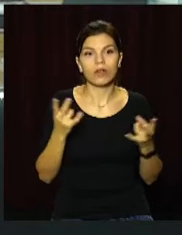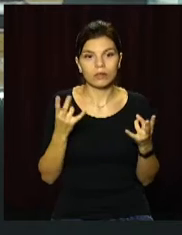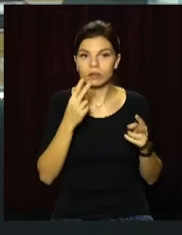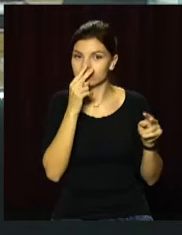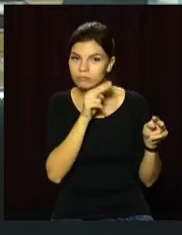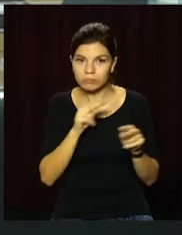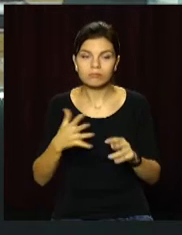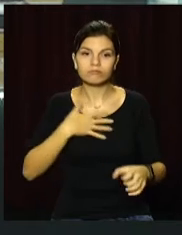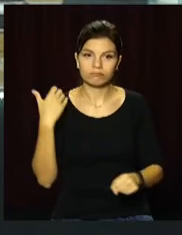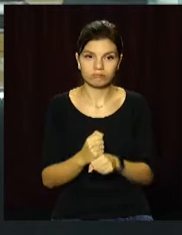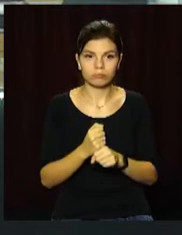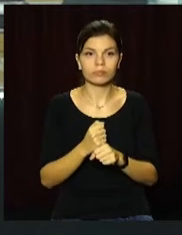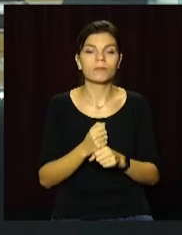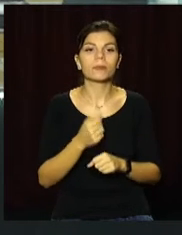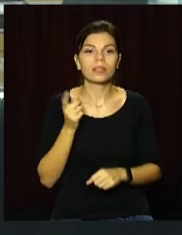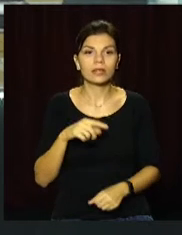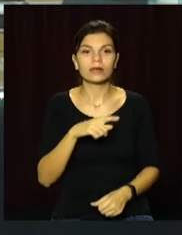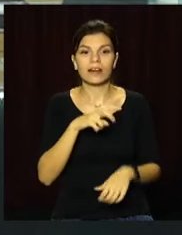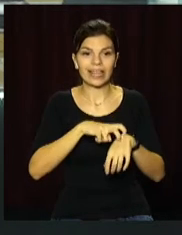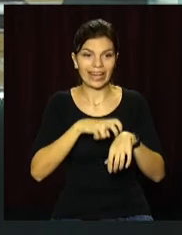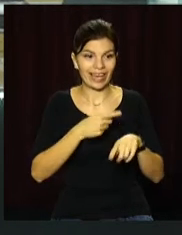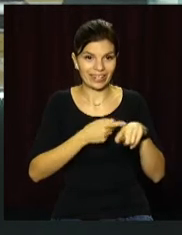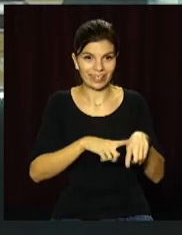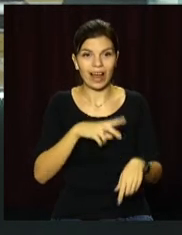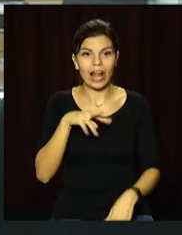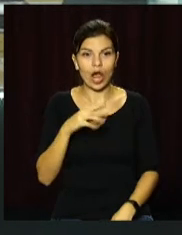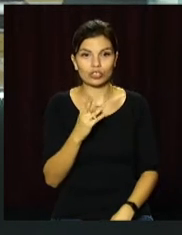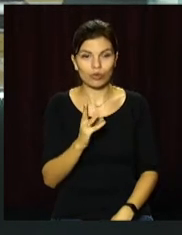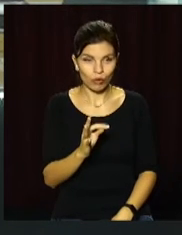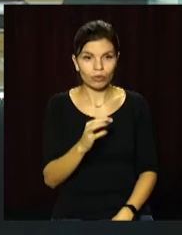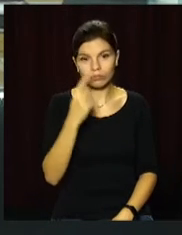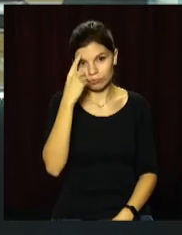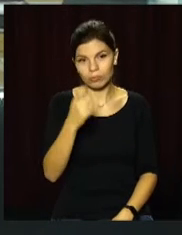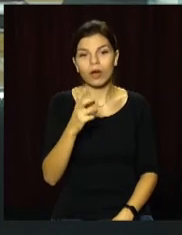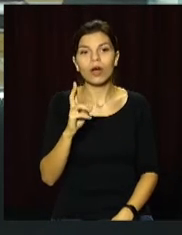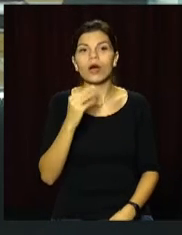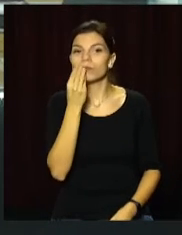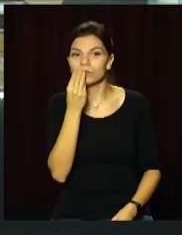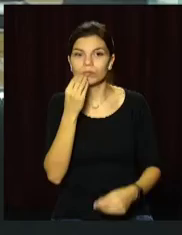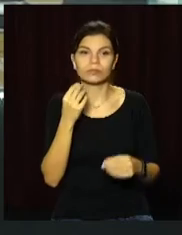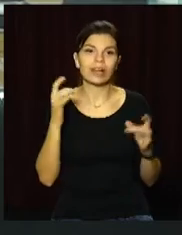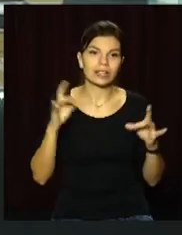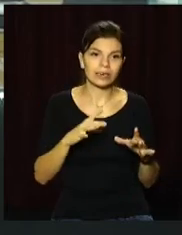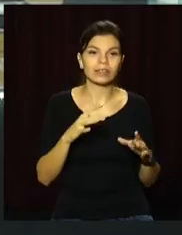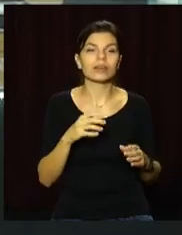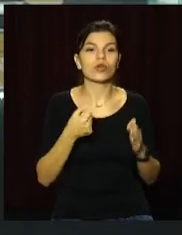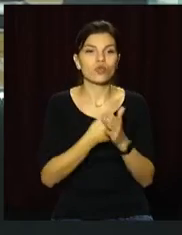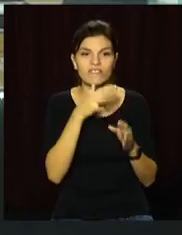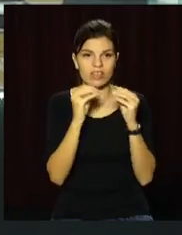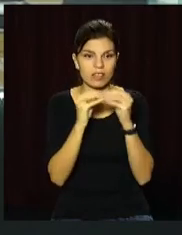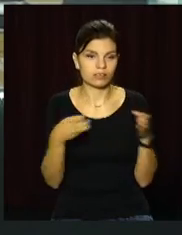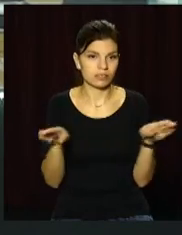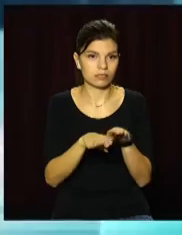переглядати. Також головний санлікар запропонував обмежити діяльність закладів громадського харчування до 22-ї години.